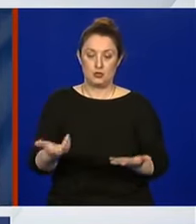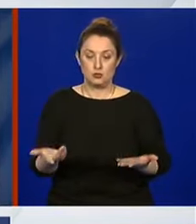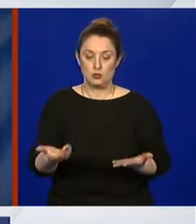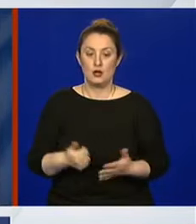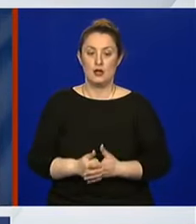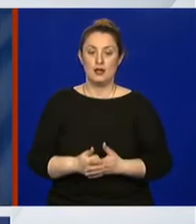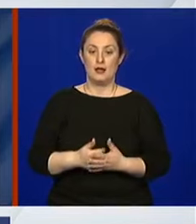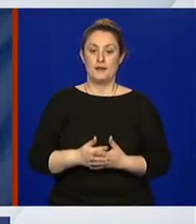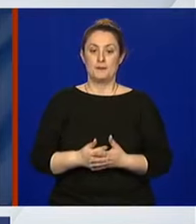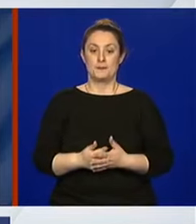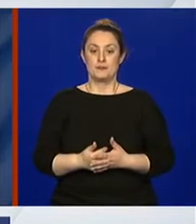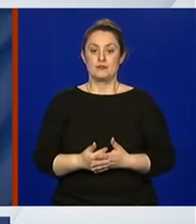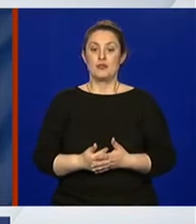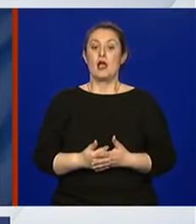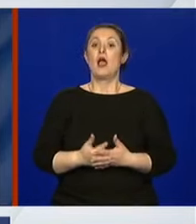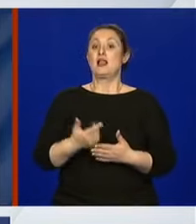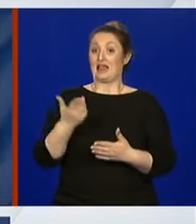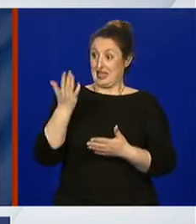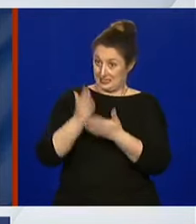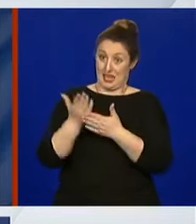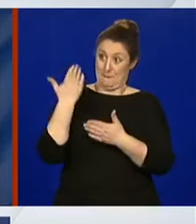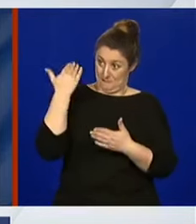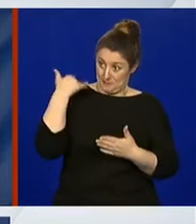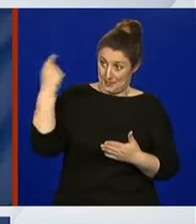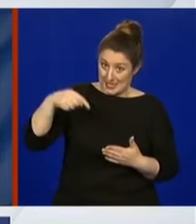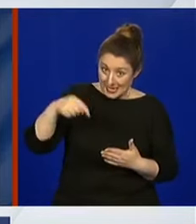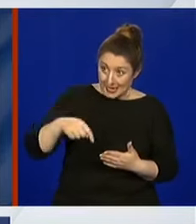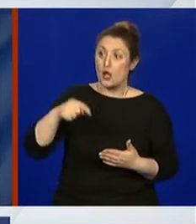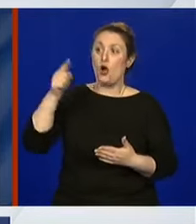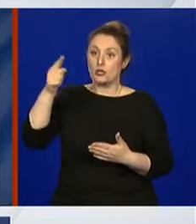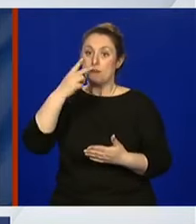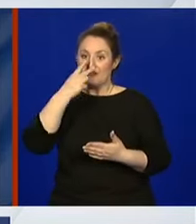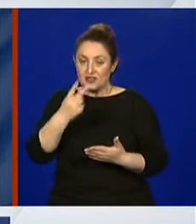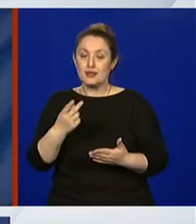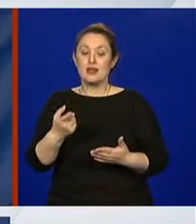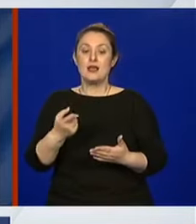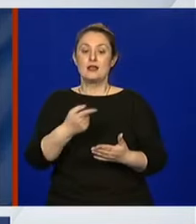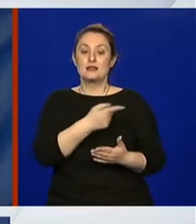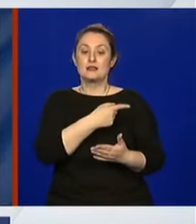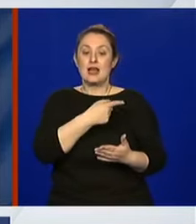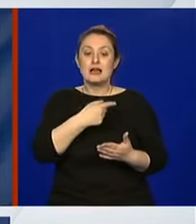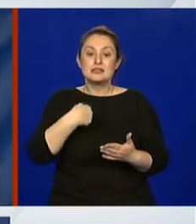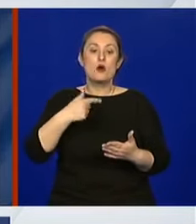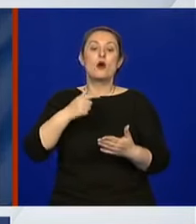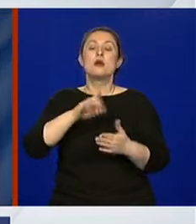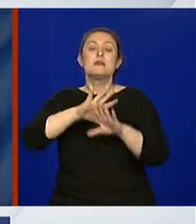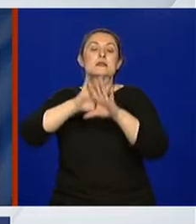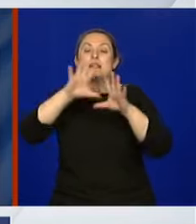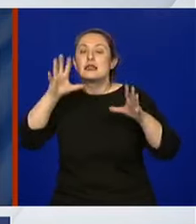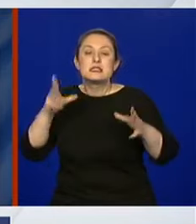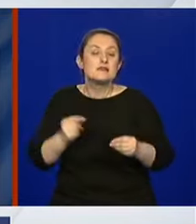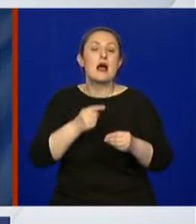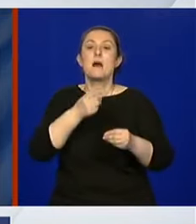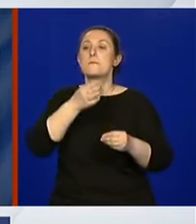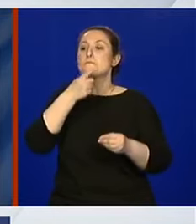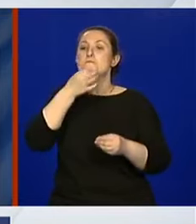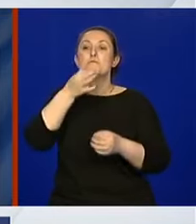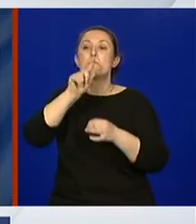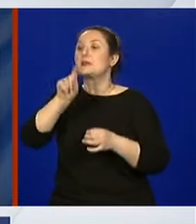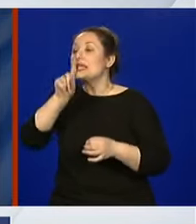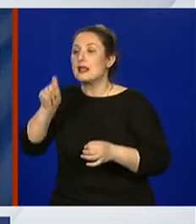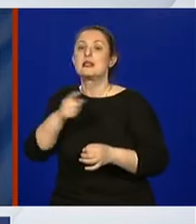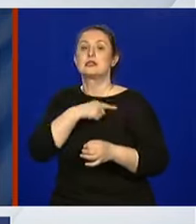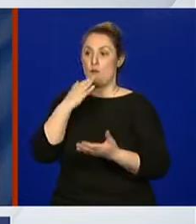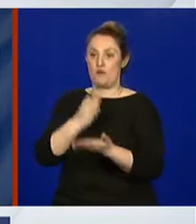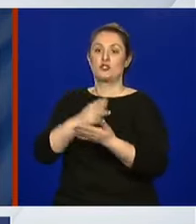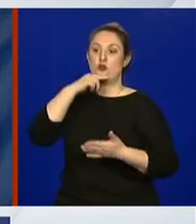mjeseca, onda biste vidjeli da smo zapravo odgovorili na sva pitanja, uključujući i na ovo